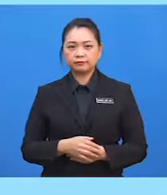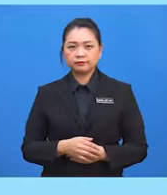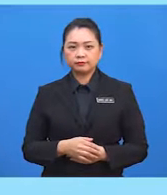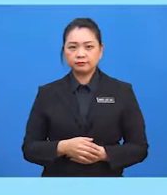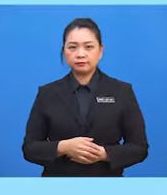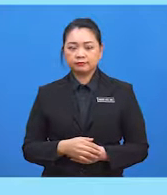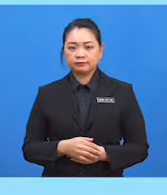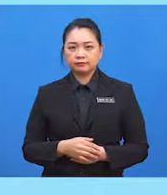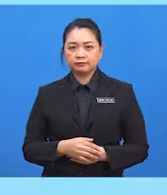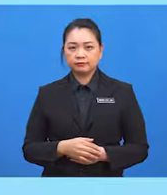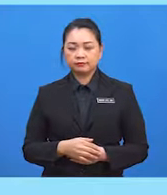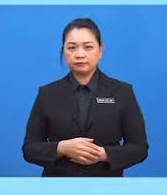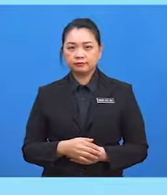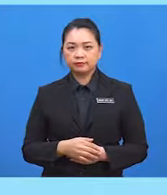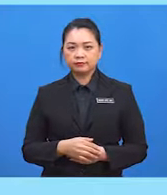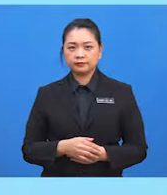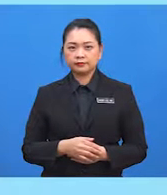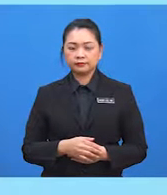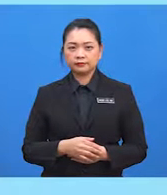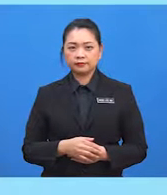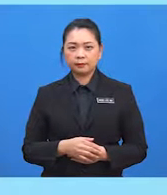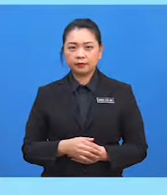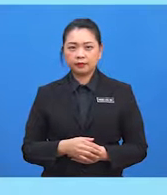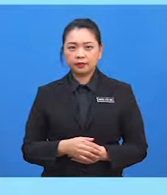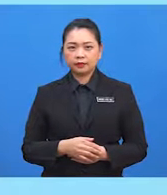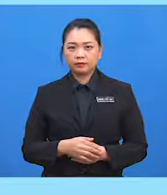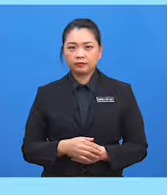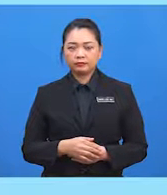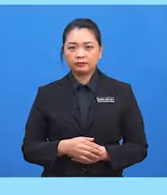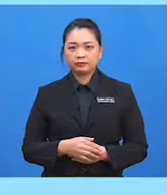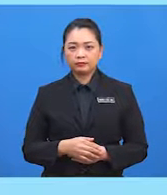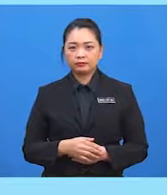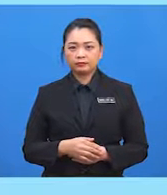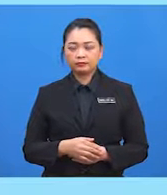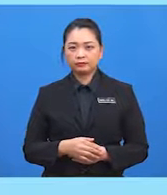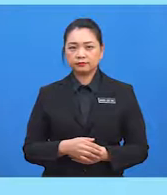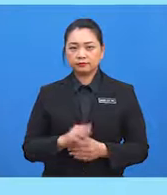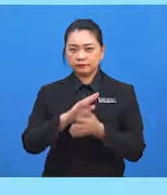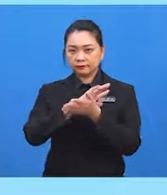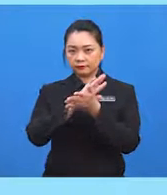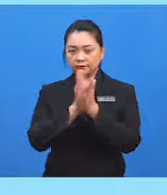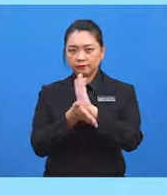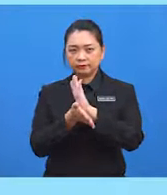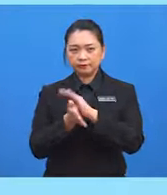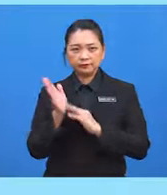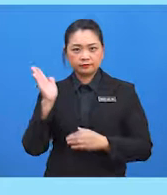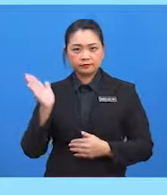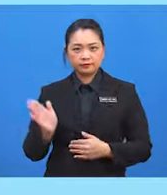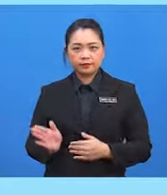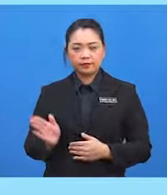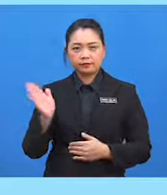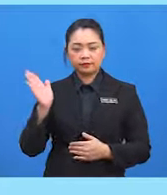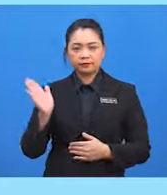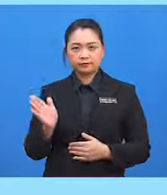per 2 dipermudahkan menjadi punca kuasa 2 3. 4 darab